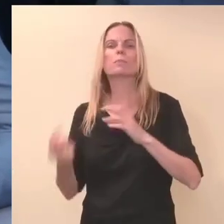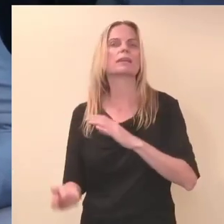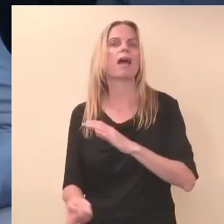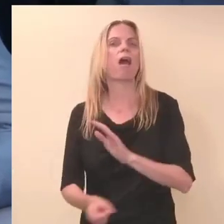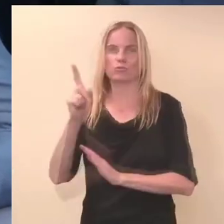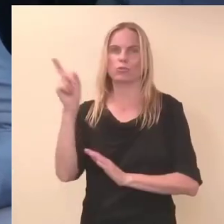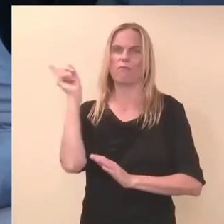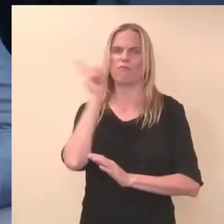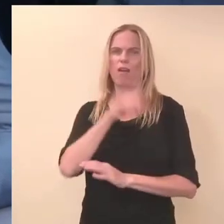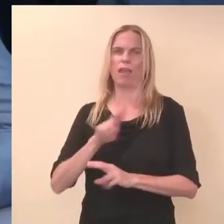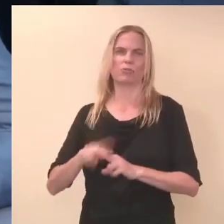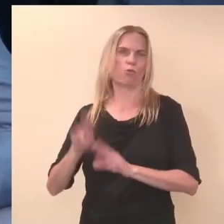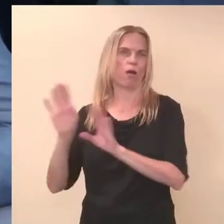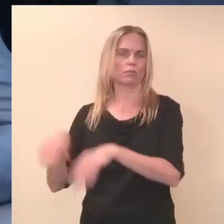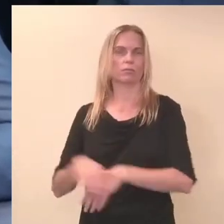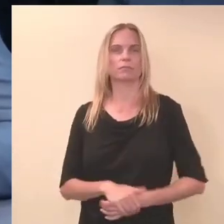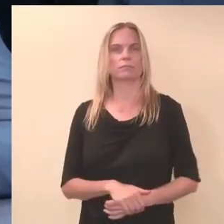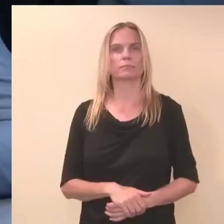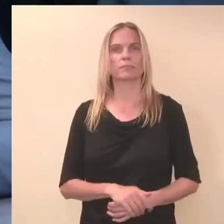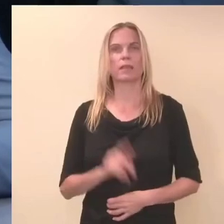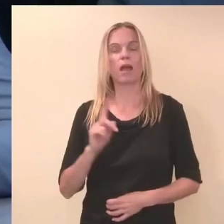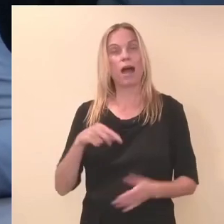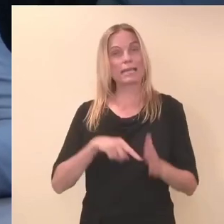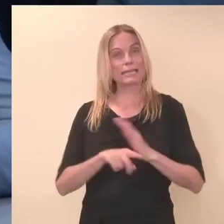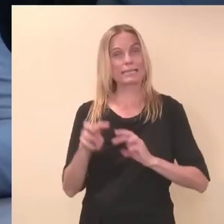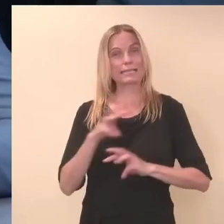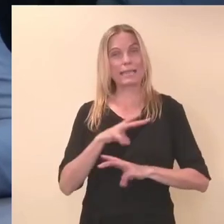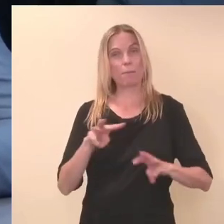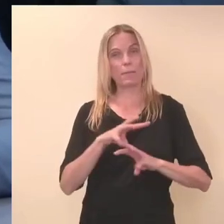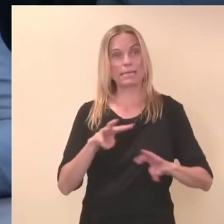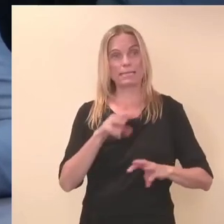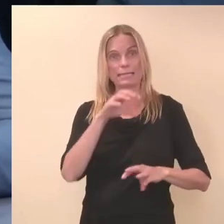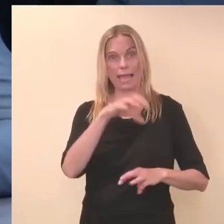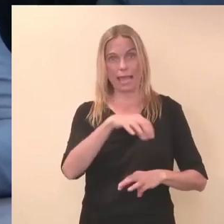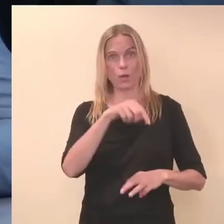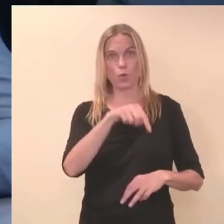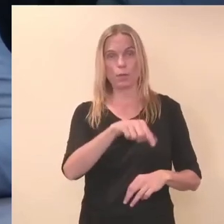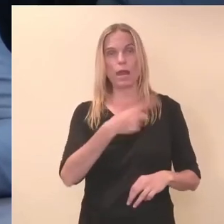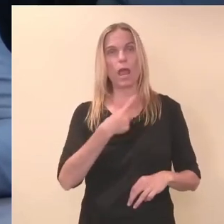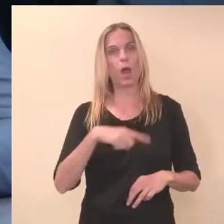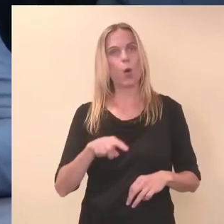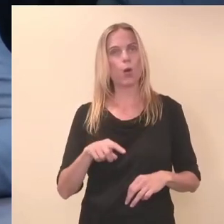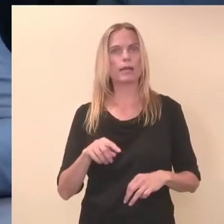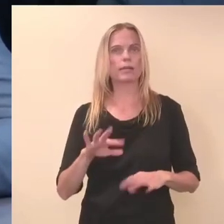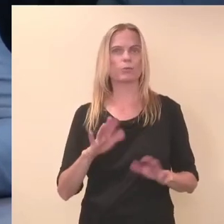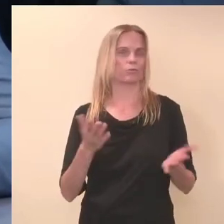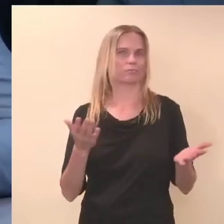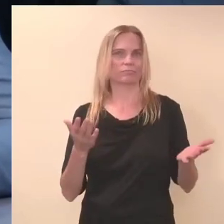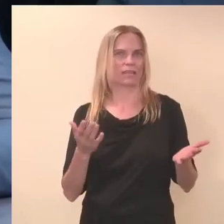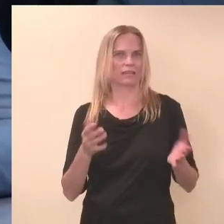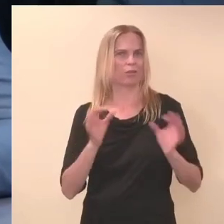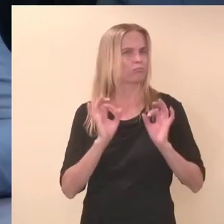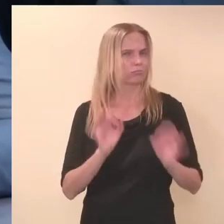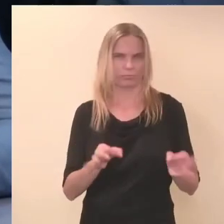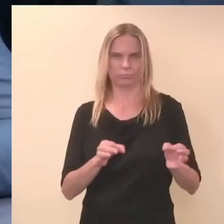otsast asja. Aga kuna siseministeeriumile esitati tõenäoliselt fiktiivne leping